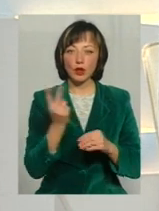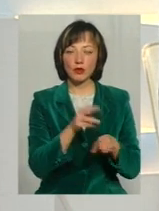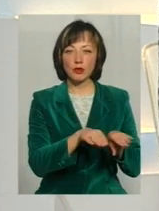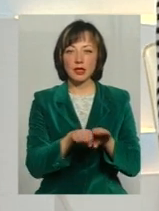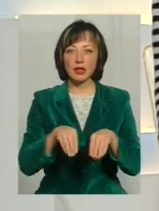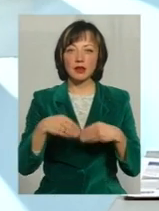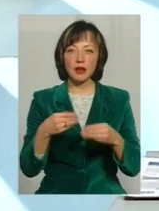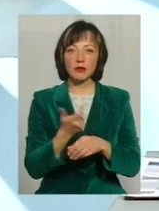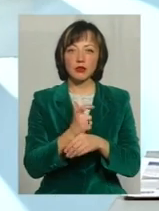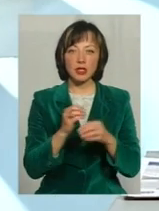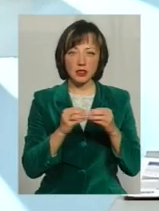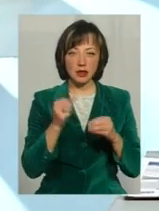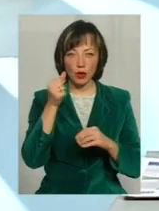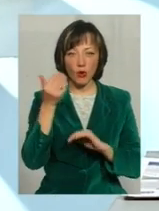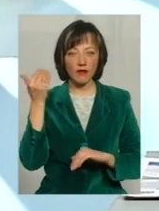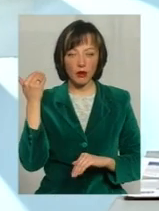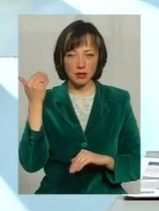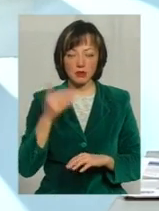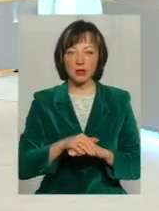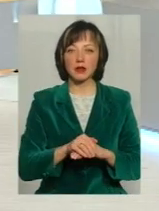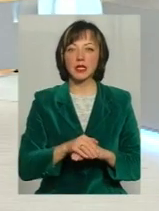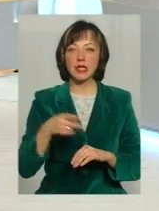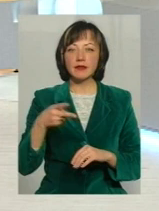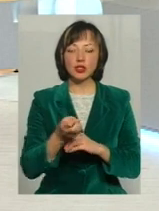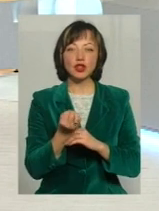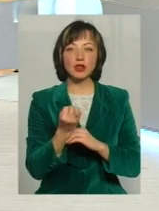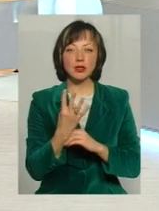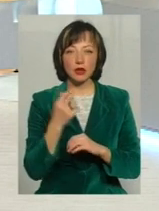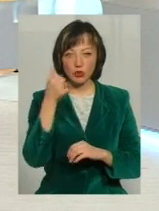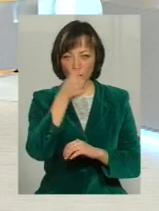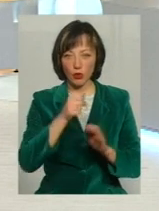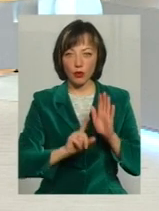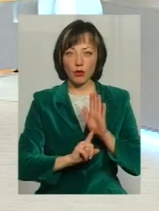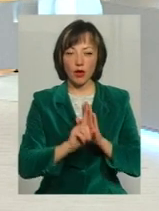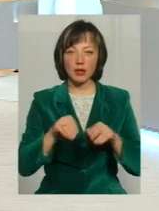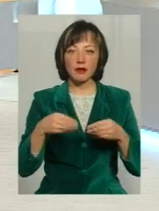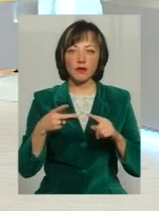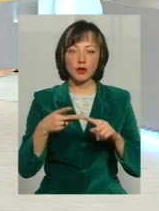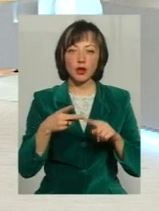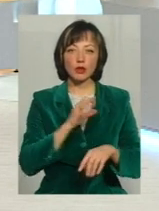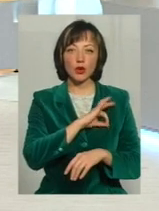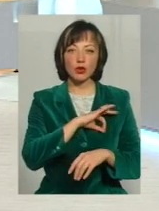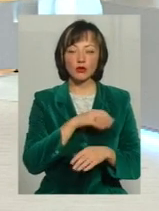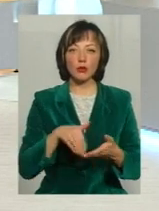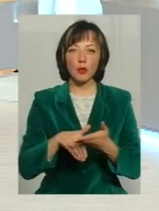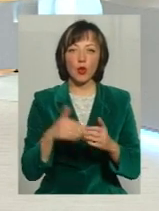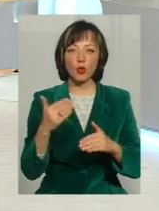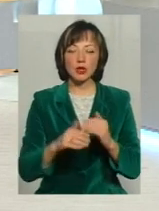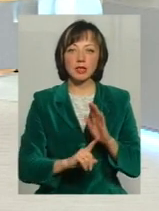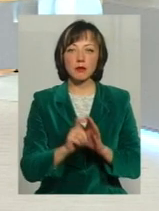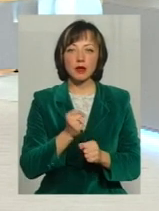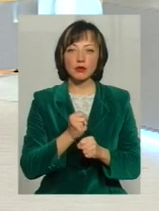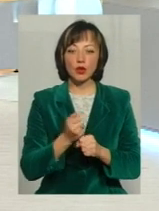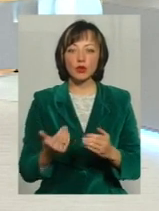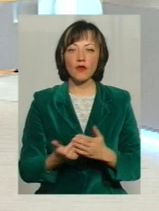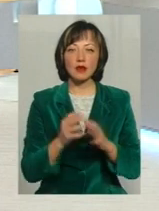надатися ще більше десяти років тому З 2014-го, якщо я не помиляюся, надання авторинної правової допомоги вже запрацювало на